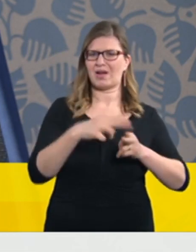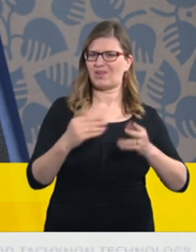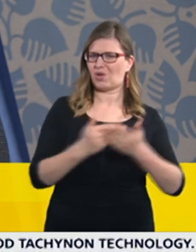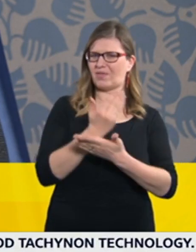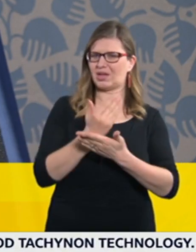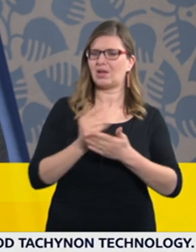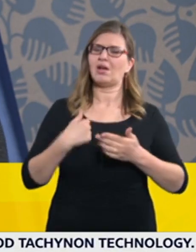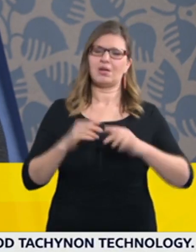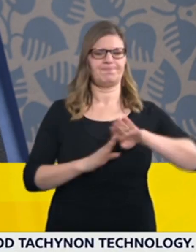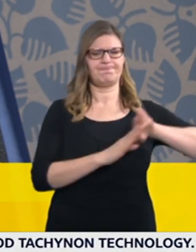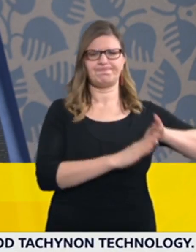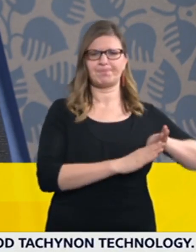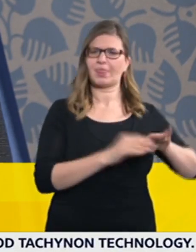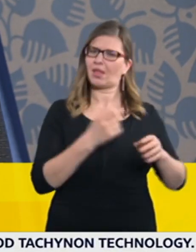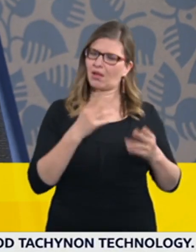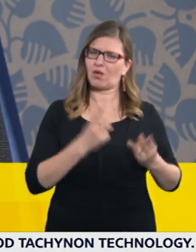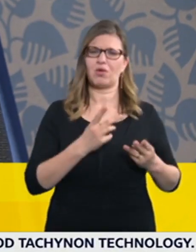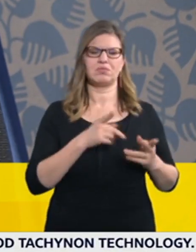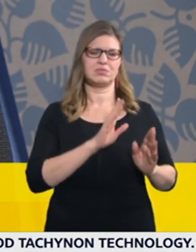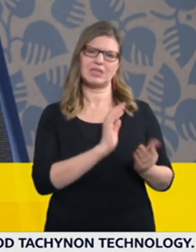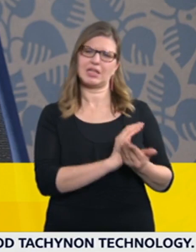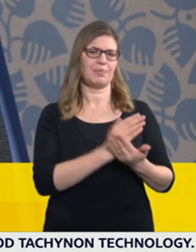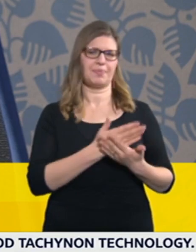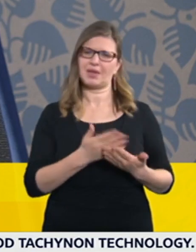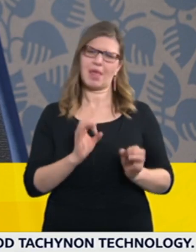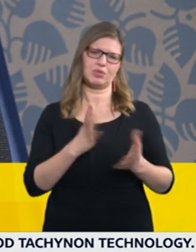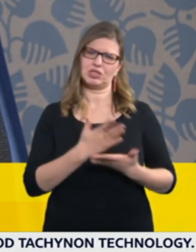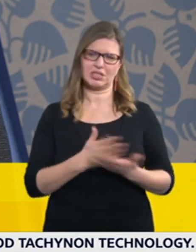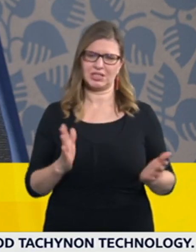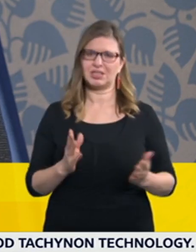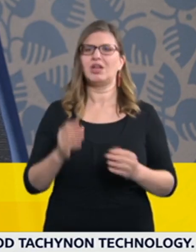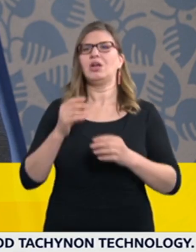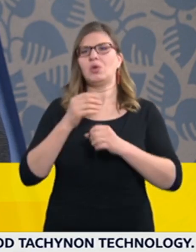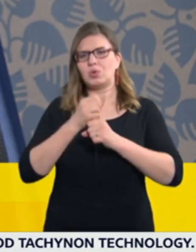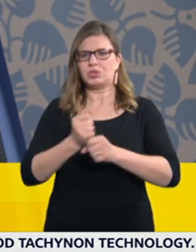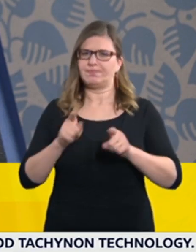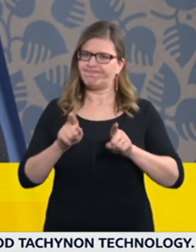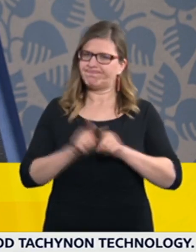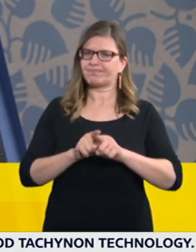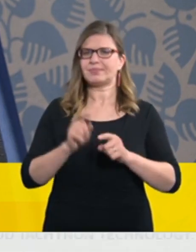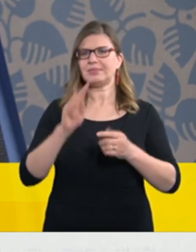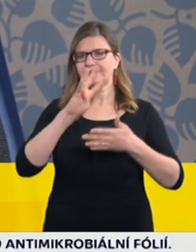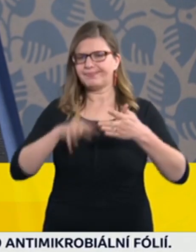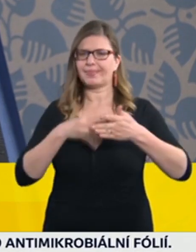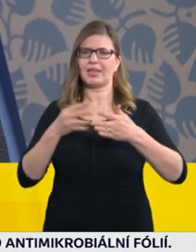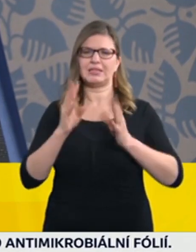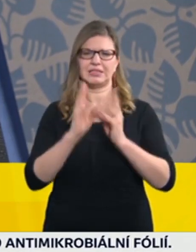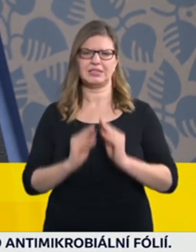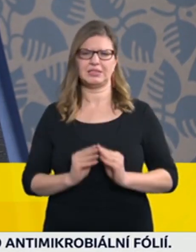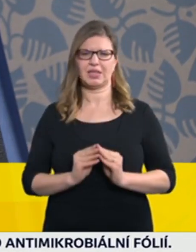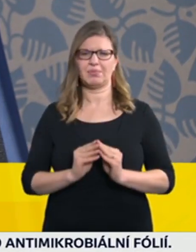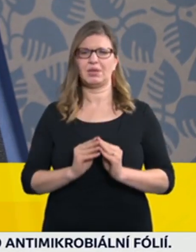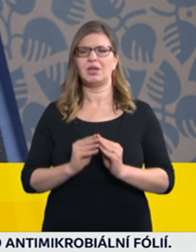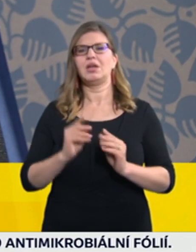že cílem mimo jiné je, aby se ten systém udržel někde na hodnotě kolem dvou až tři